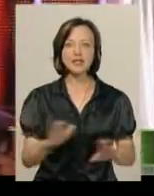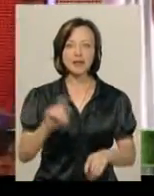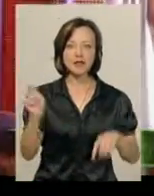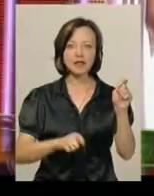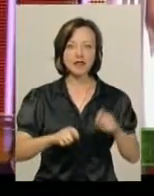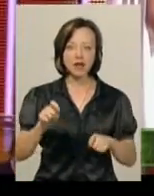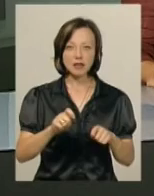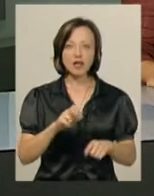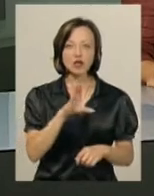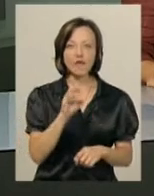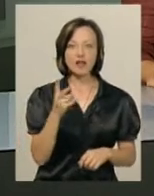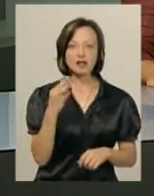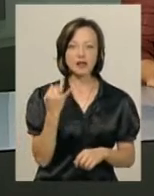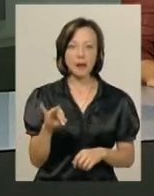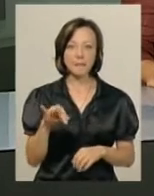'янський базар».